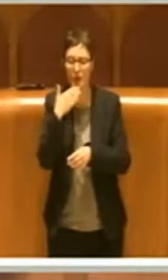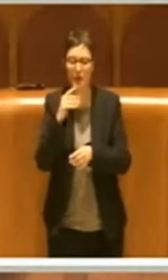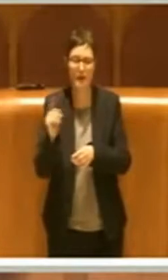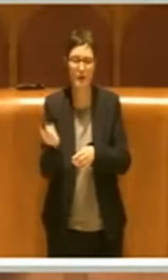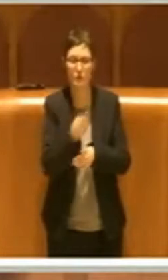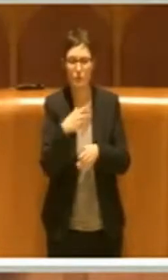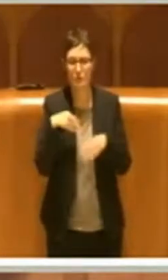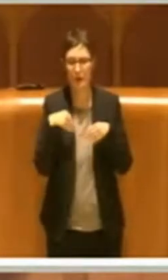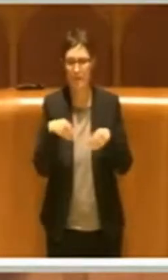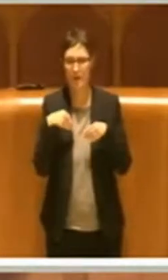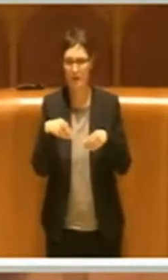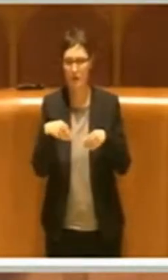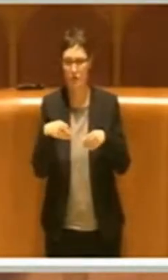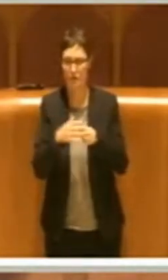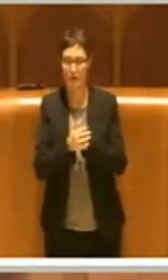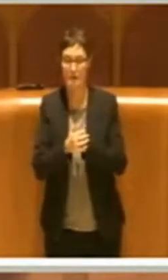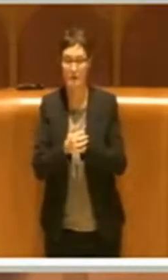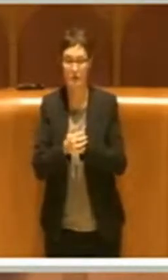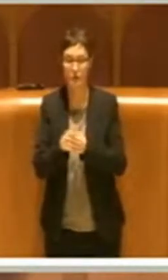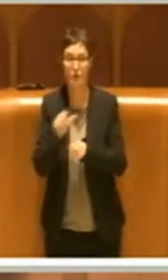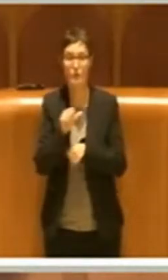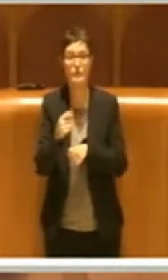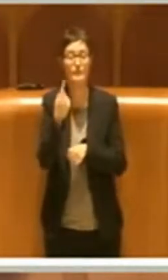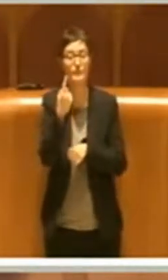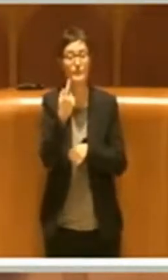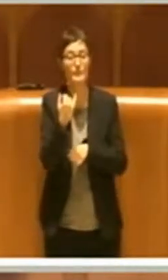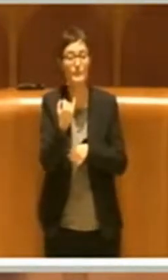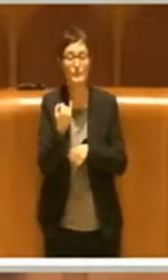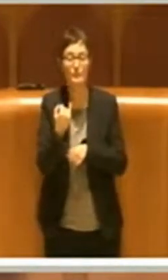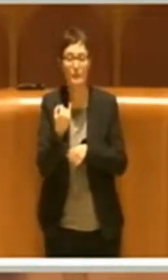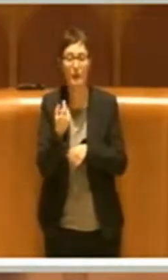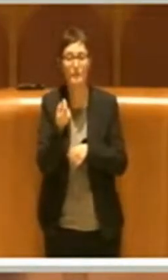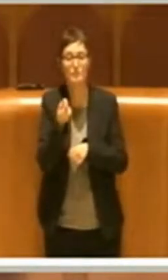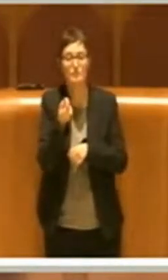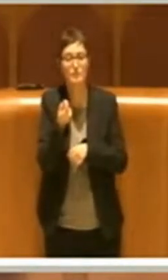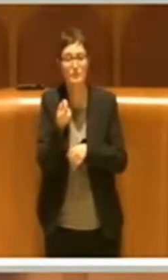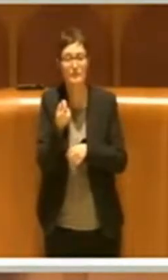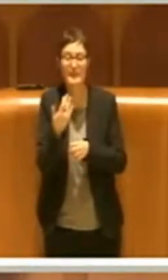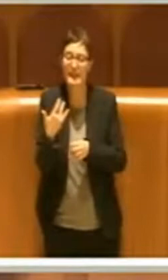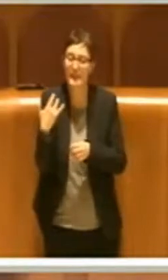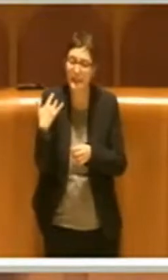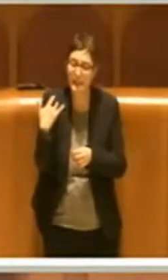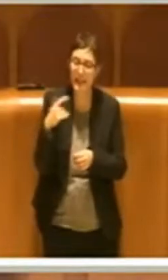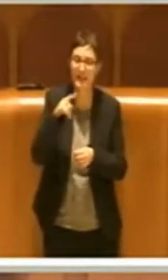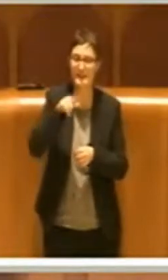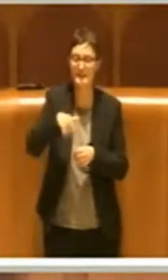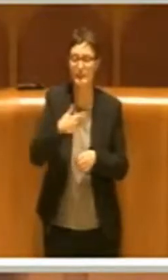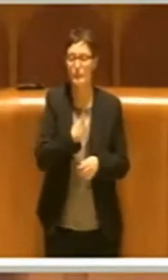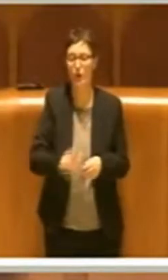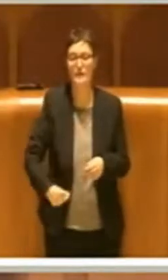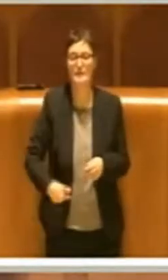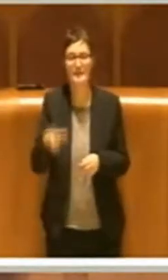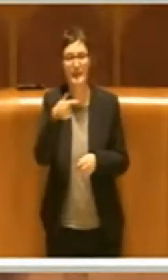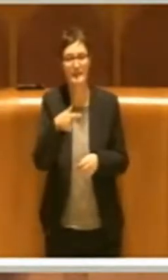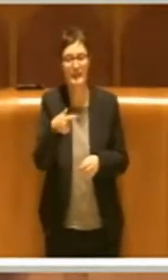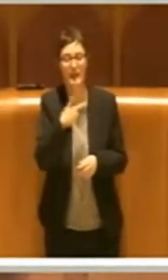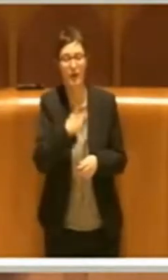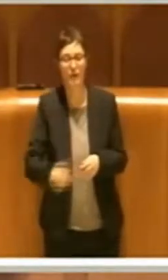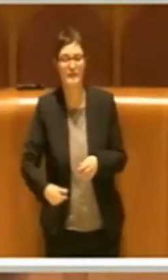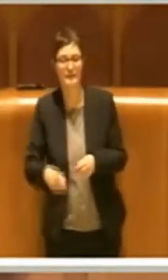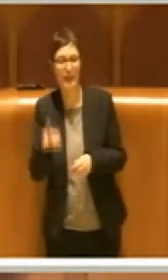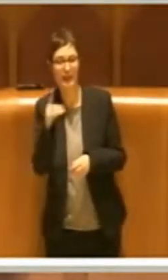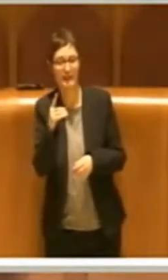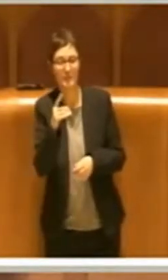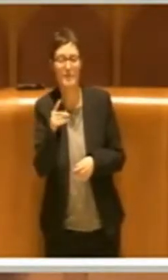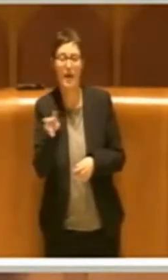partecipazione. Un piccolo ringraziamento anche per il consigliere Tranchina e per il consigliere Di Palma che mi